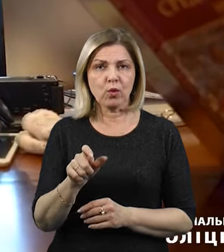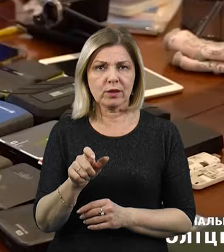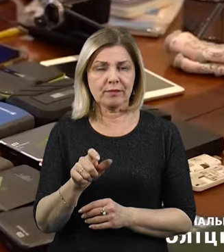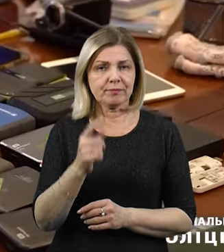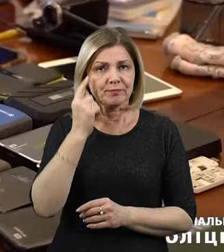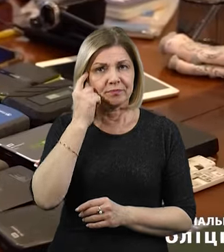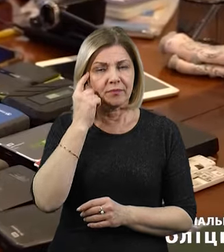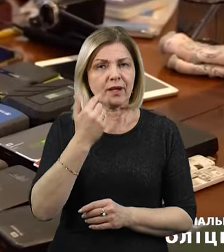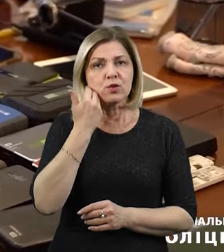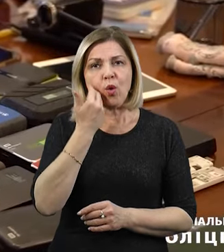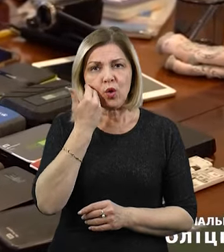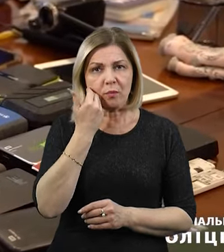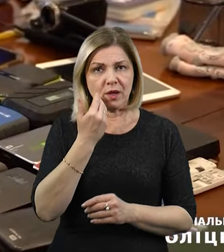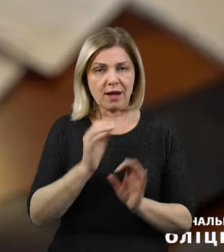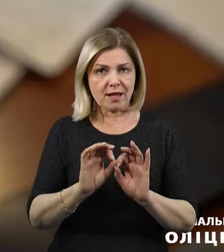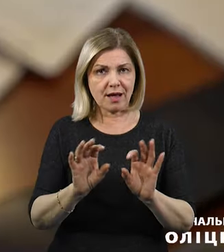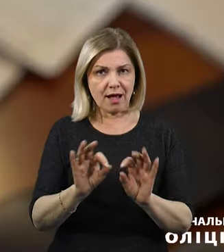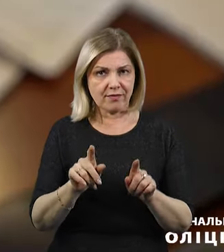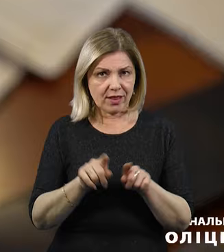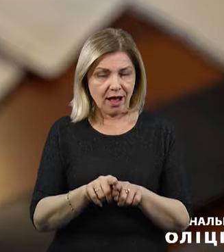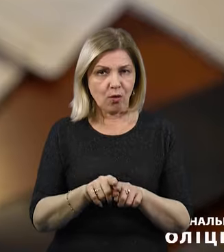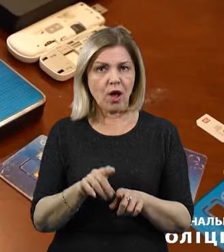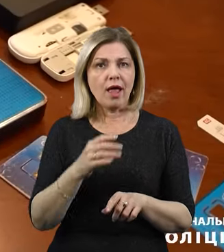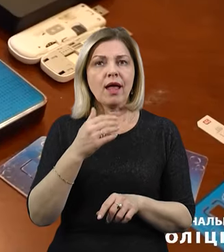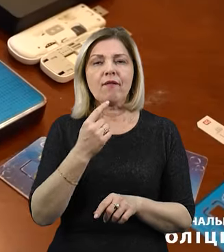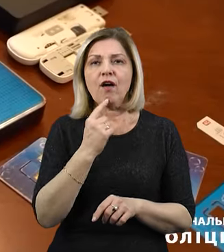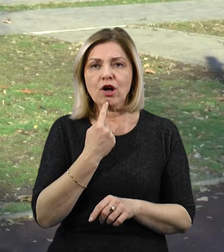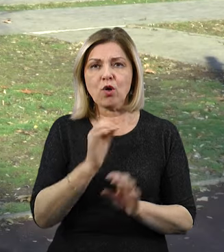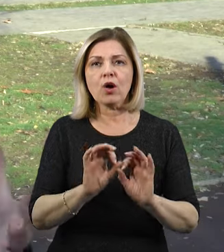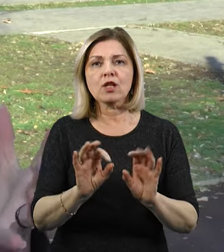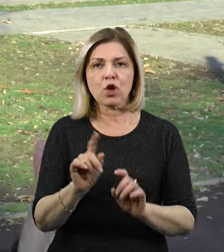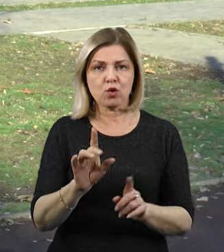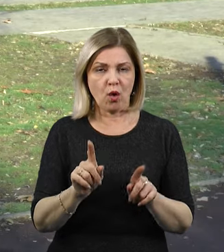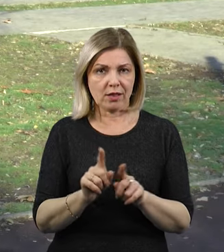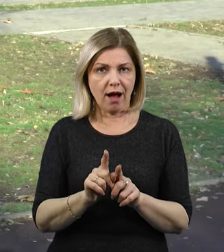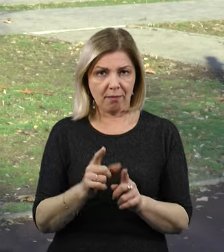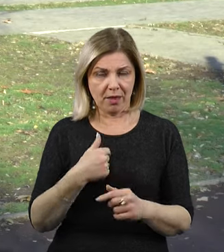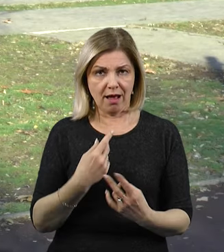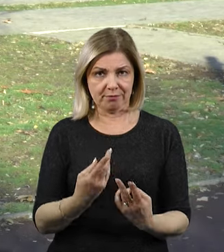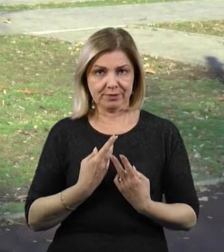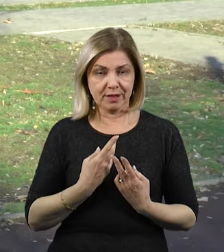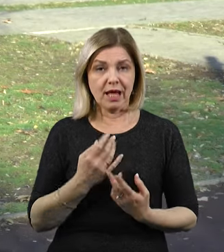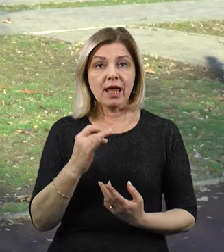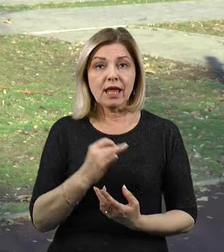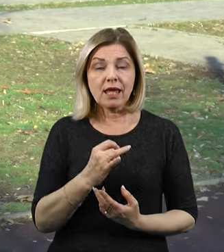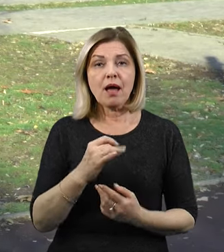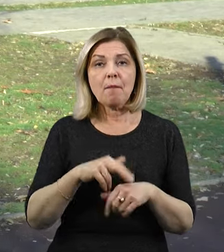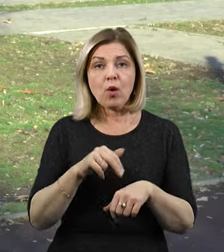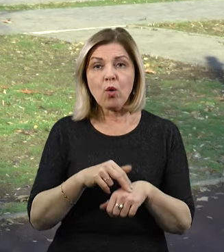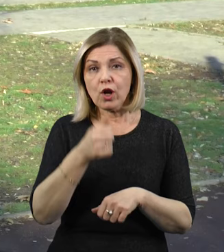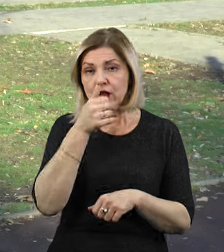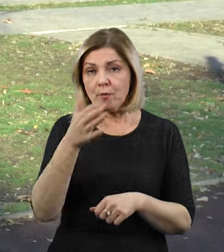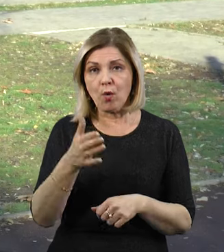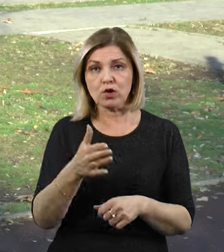зізнаватися в такому, їм якось важко сказати, що з ними таке відбулося, відповідно, ця інформація не шириться далі і правоохоронні органи не мають